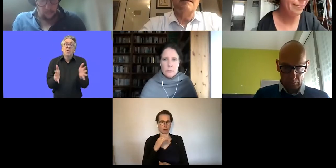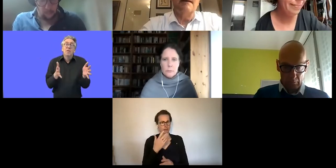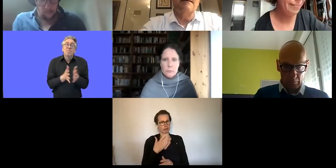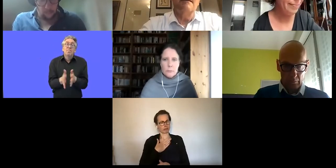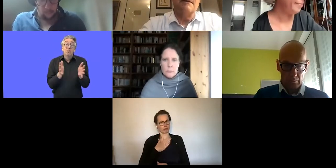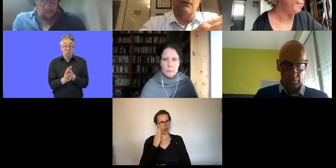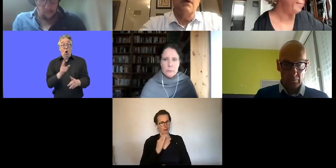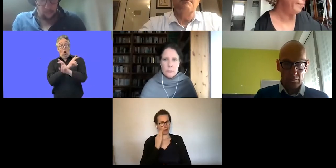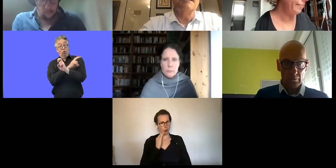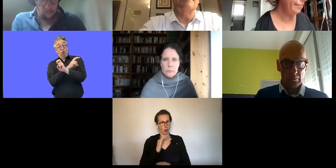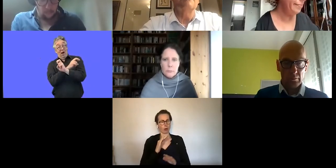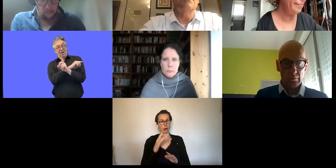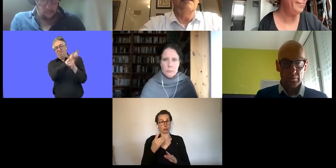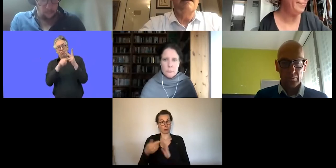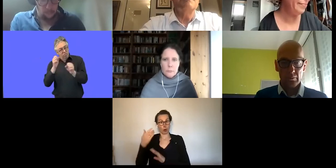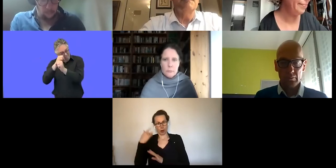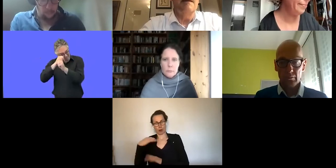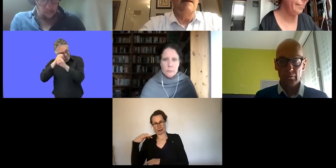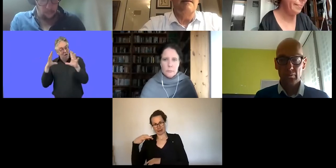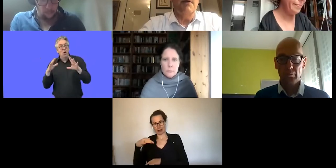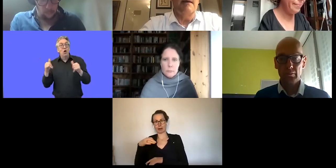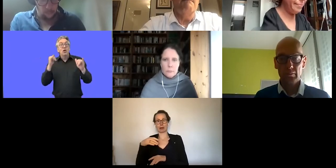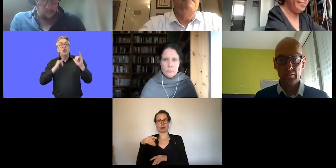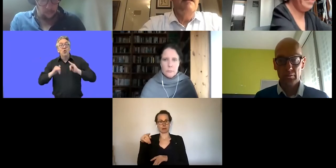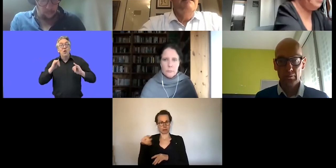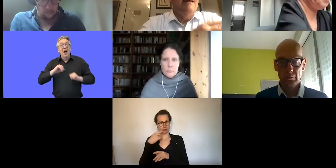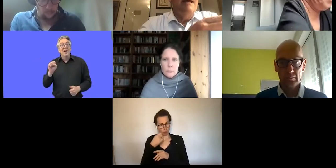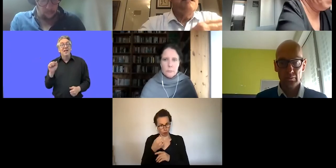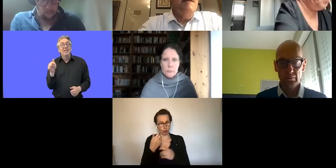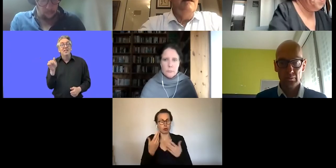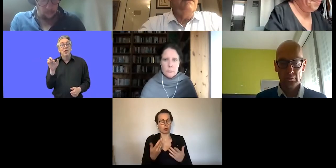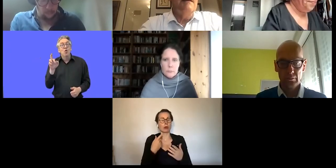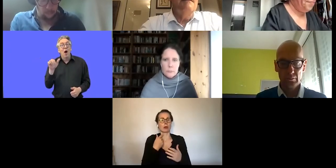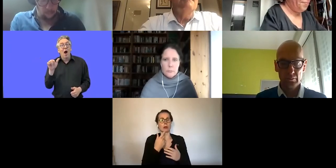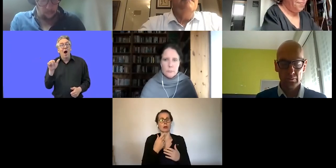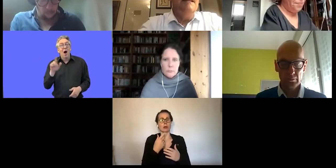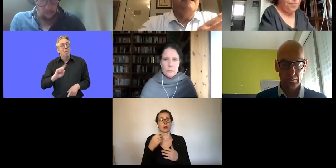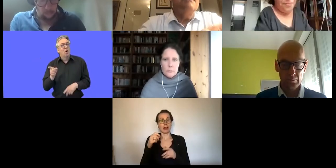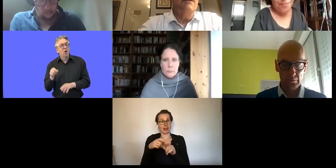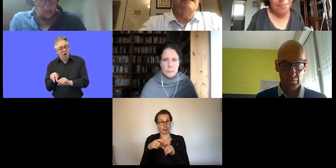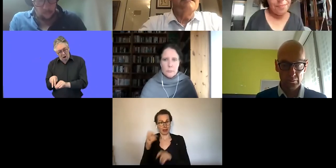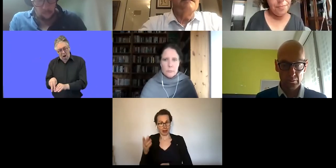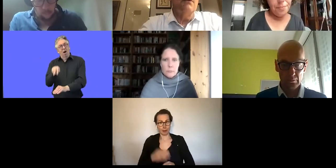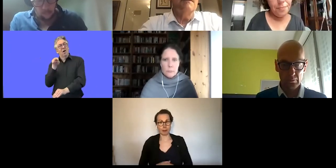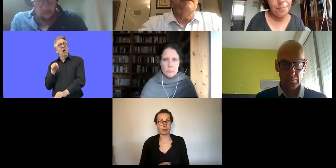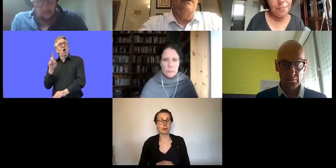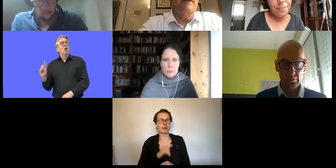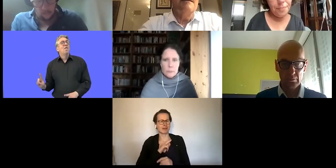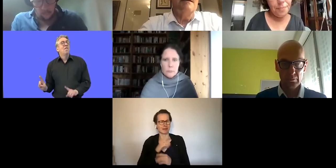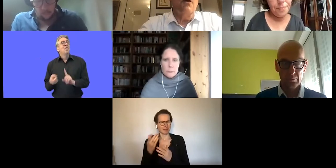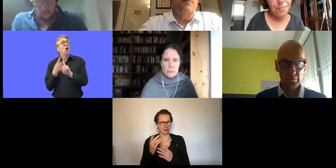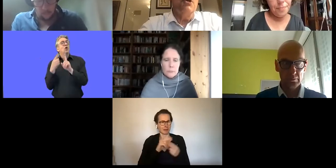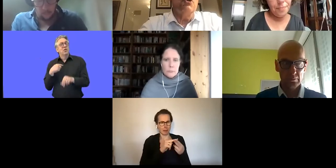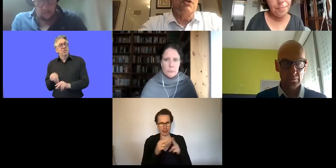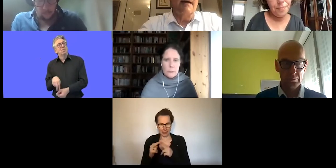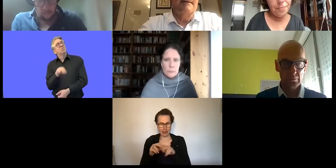als Präsident, als früherer Präsident von EASPD einbringen. EASPD vertritt Mitgliedsorganisationen in 33